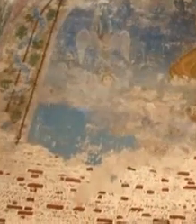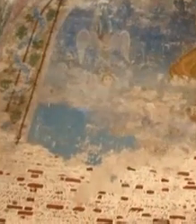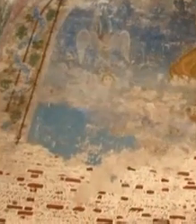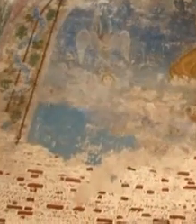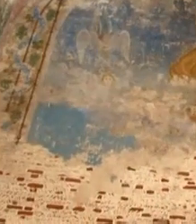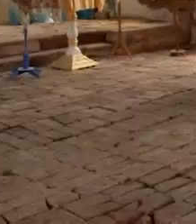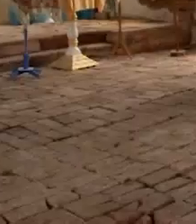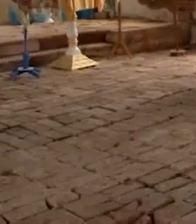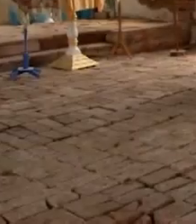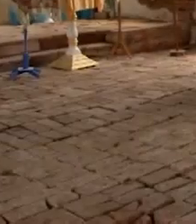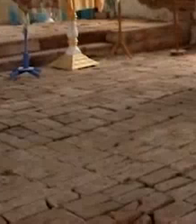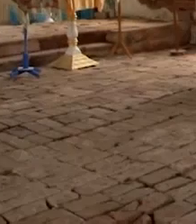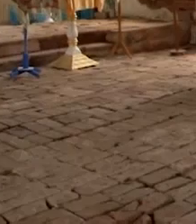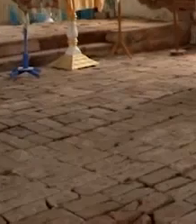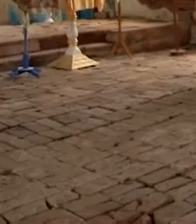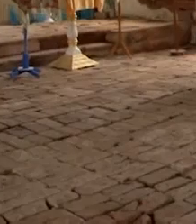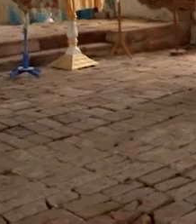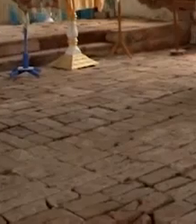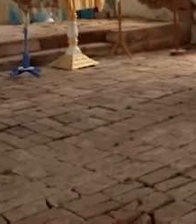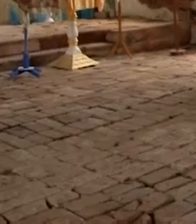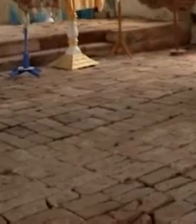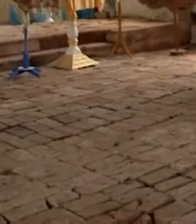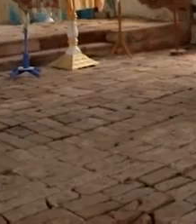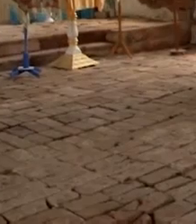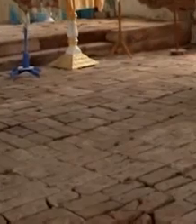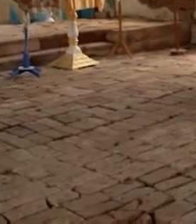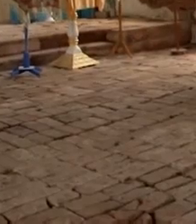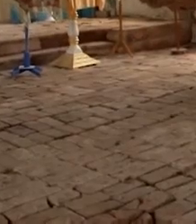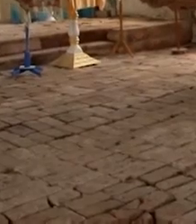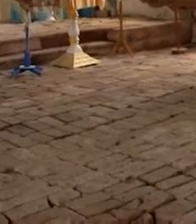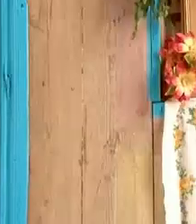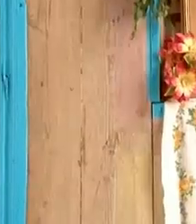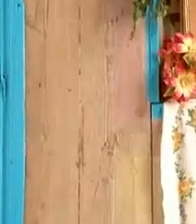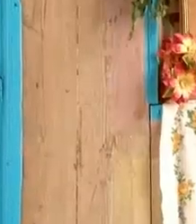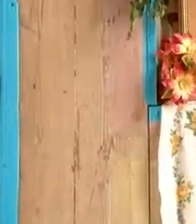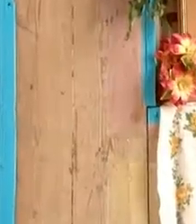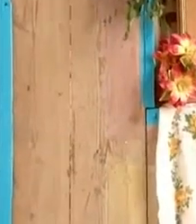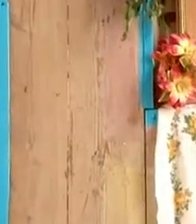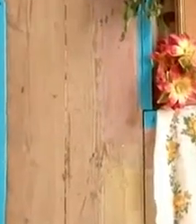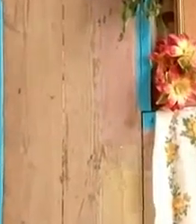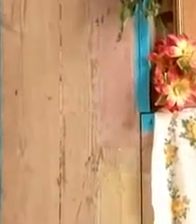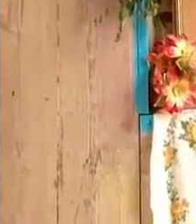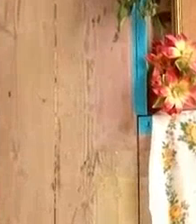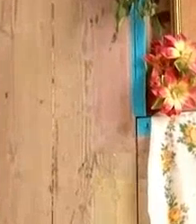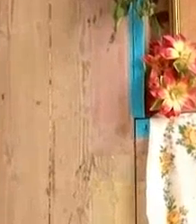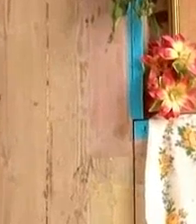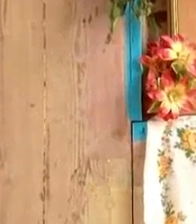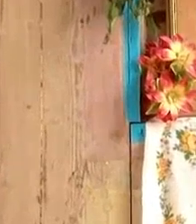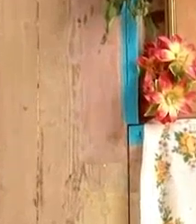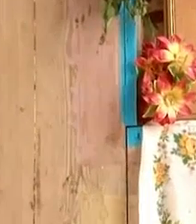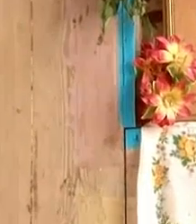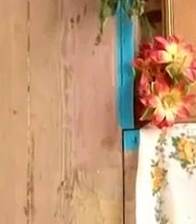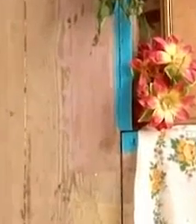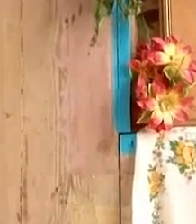Галину Нину Людмилу Андрея Илью Данила Илью Воина Данила Болящего Никиту Марию